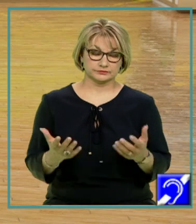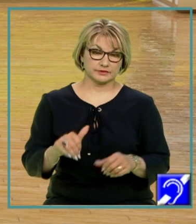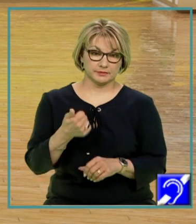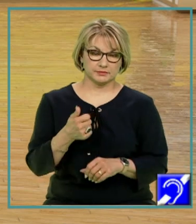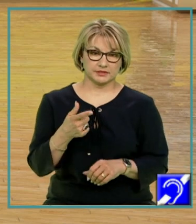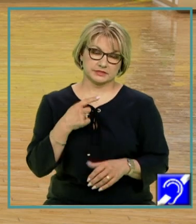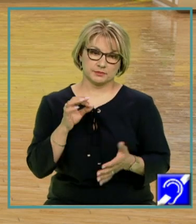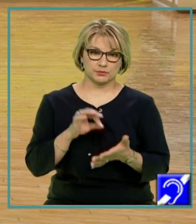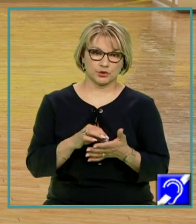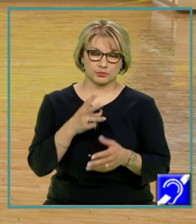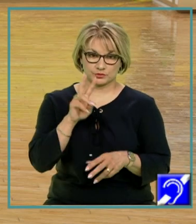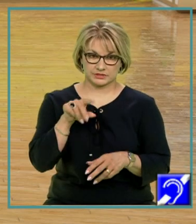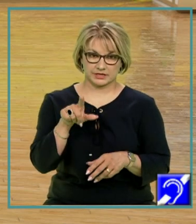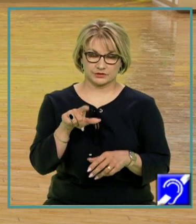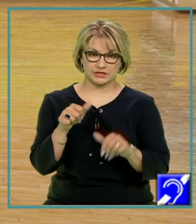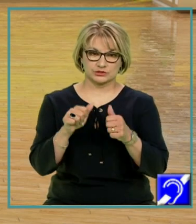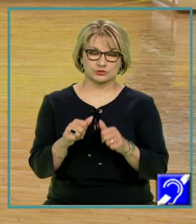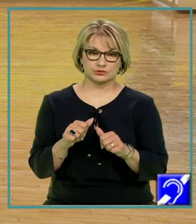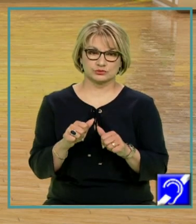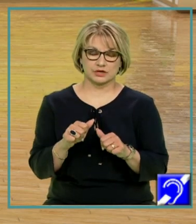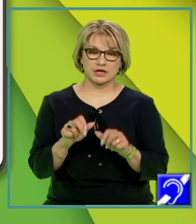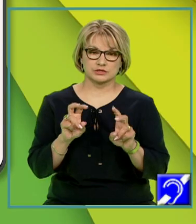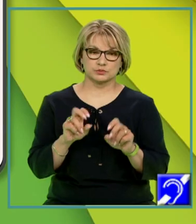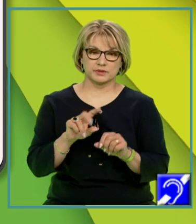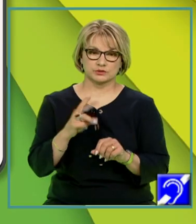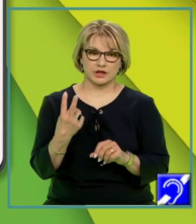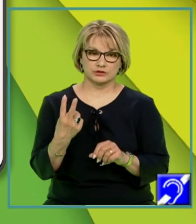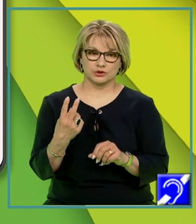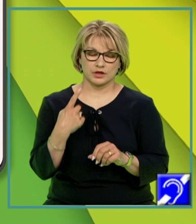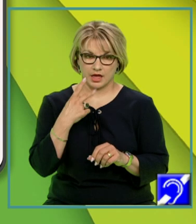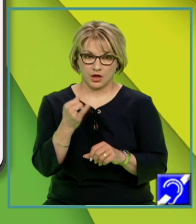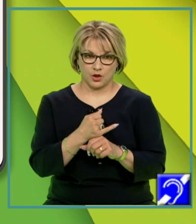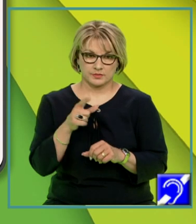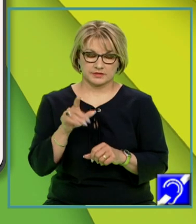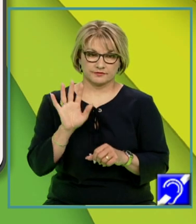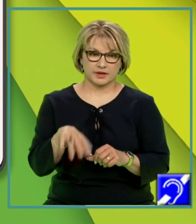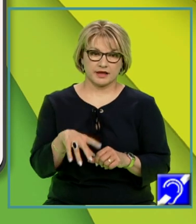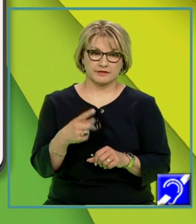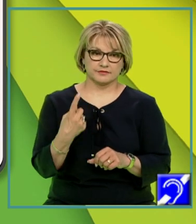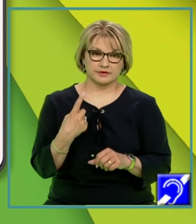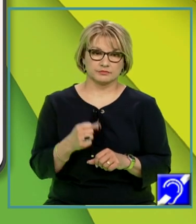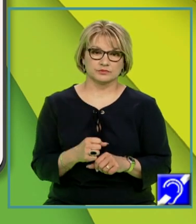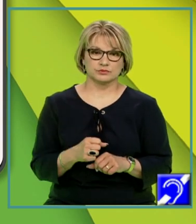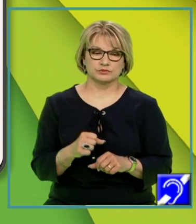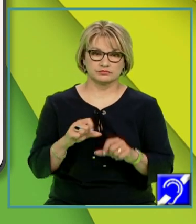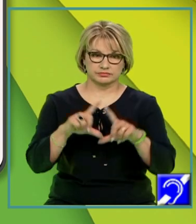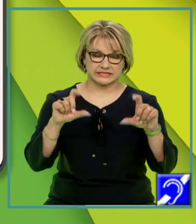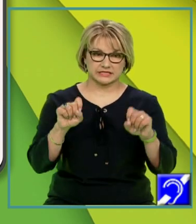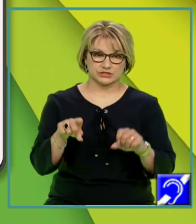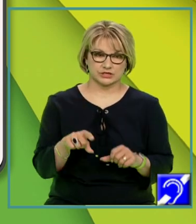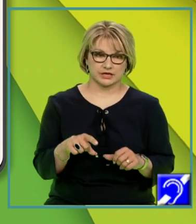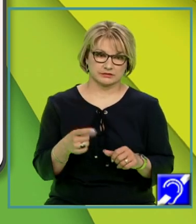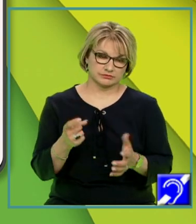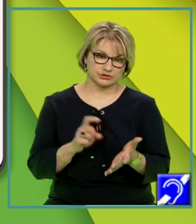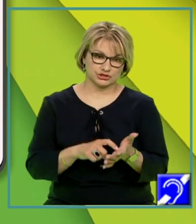vă propun să ne uităm la structura subiectului al doilea, după cum o putem observa. Aici avem un screenshot după